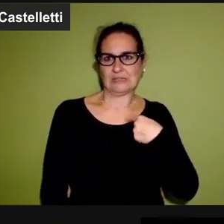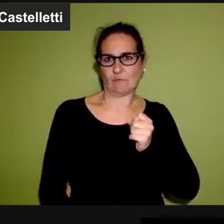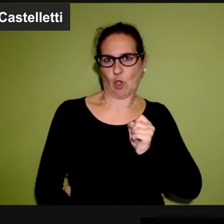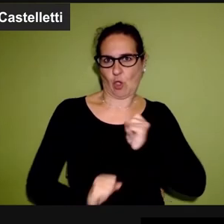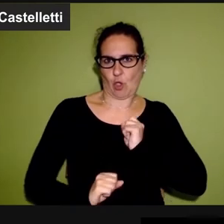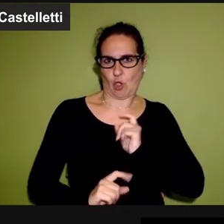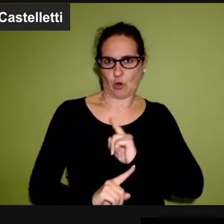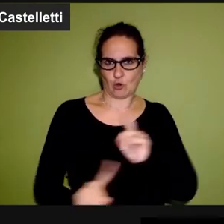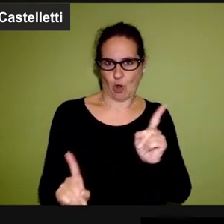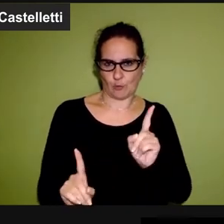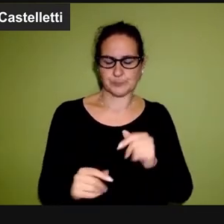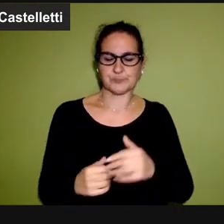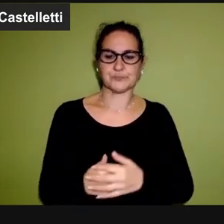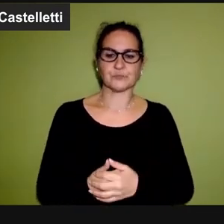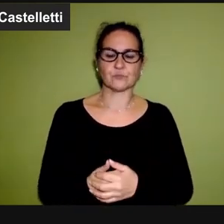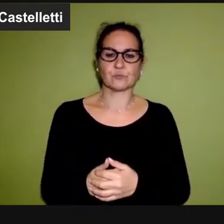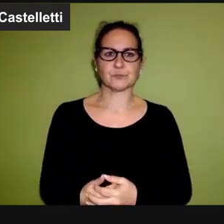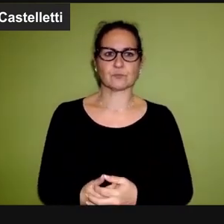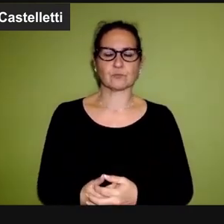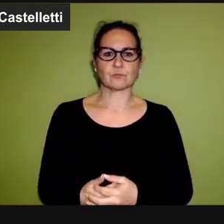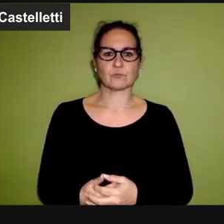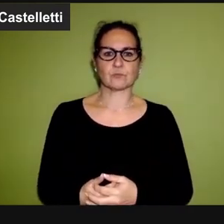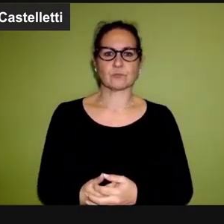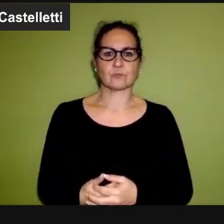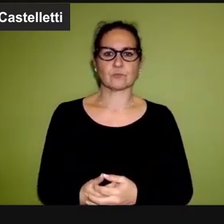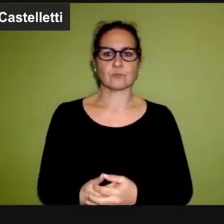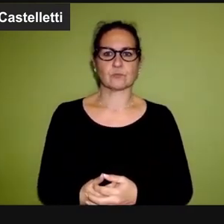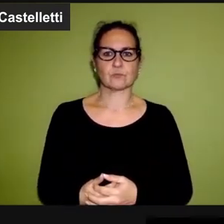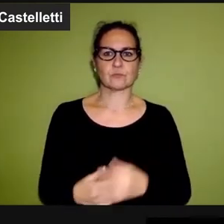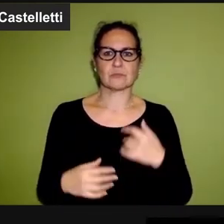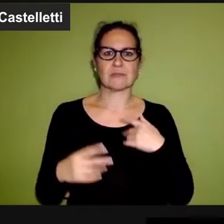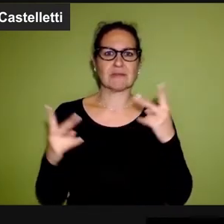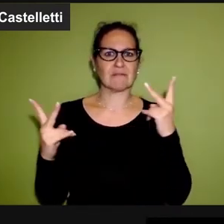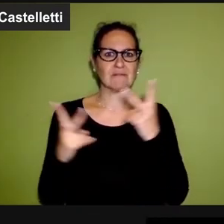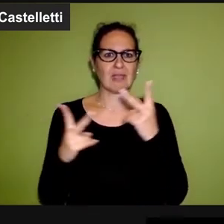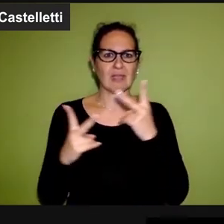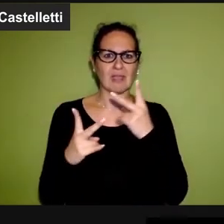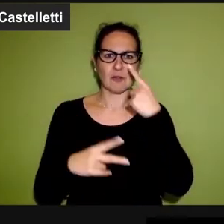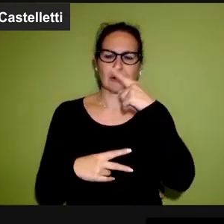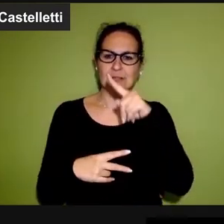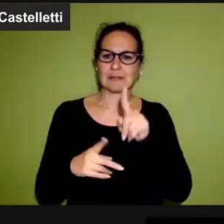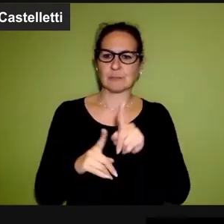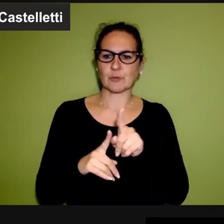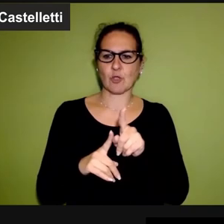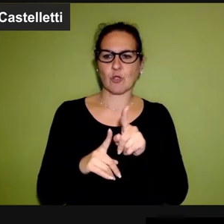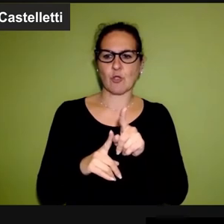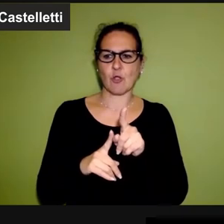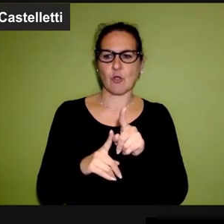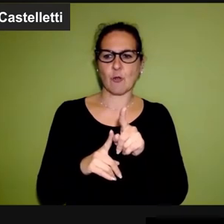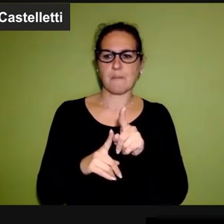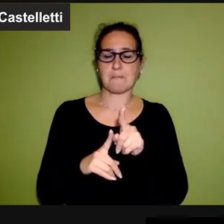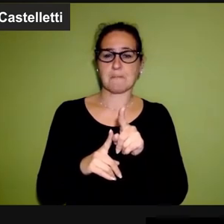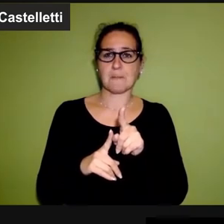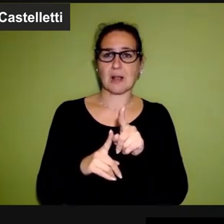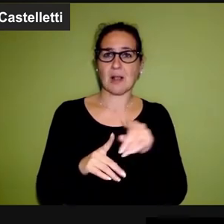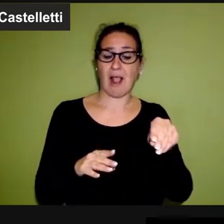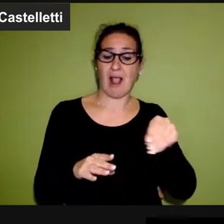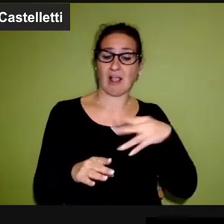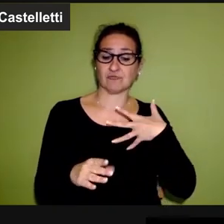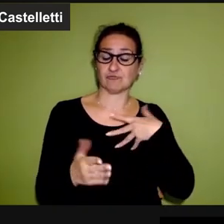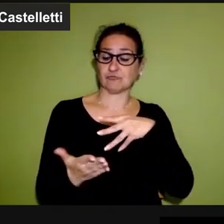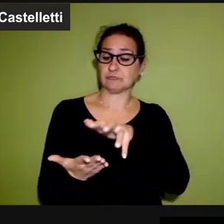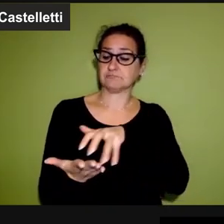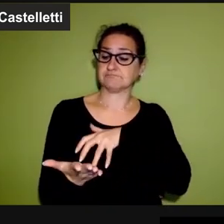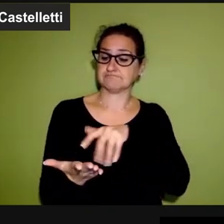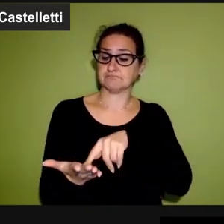in quanto non credente. E era arrivata un'agenzia che io